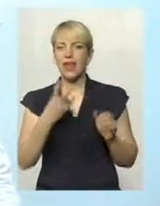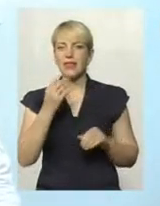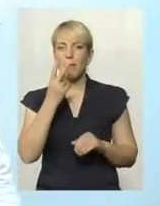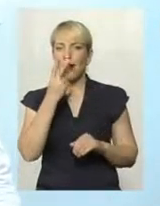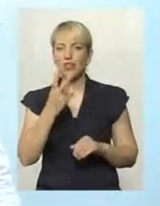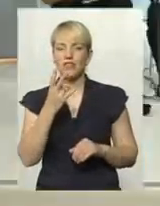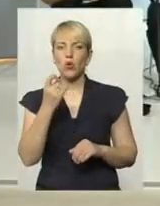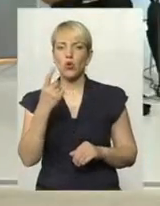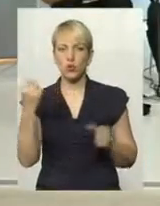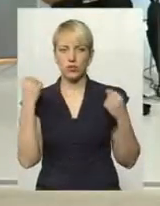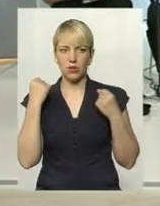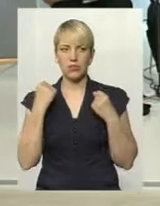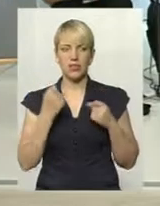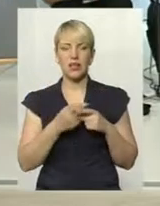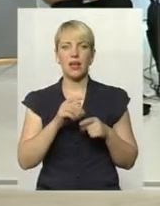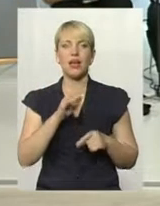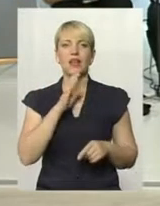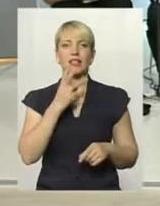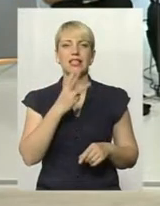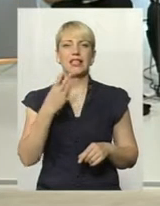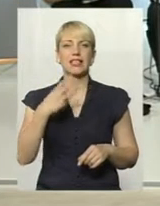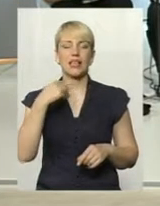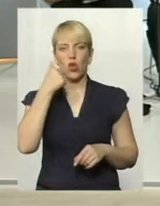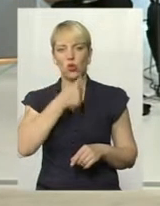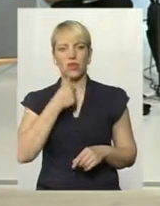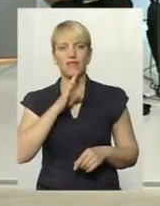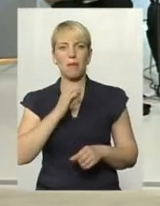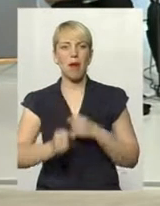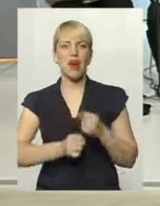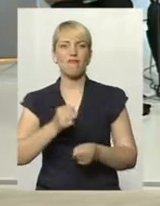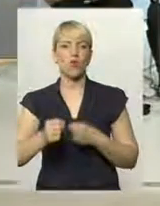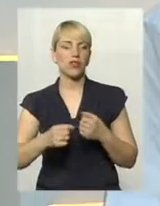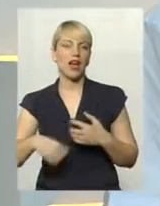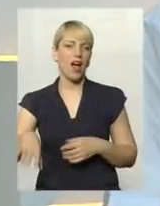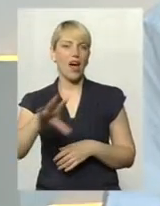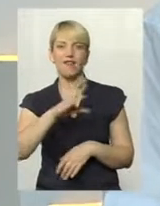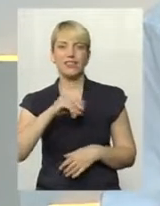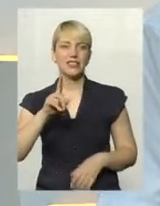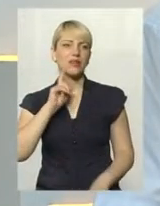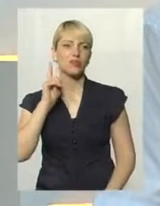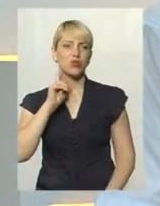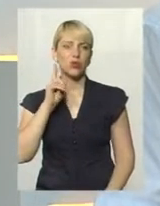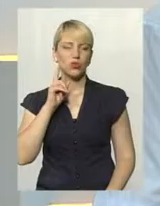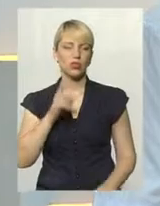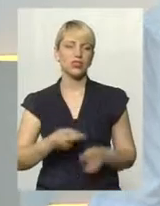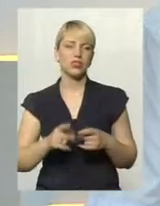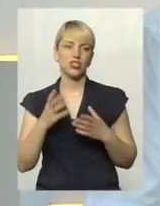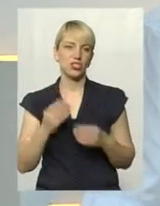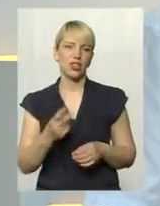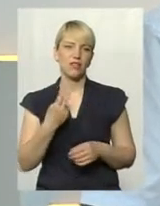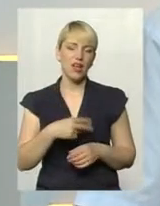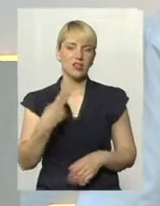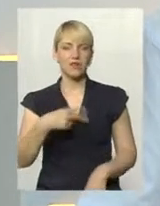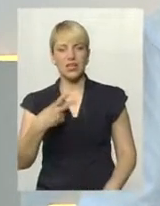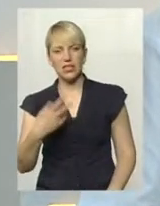спортсмена, крім того, що я назвав марафонка, що за 30 років. А останніше, кажу, молоді, 20